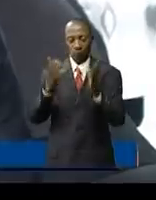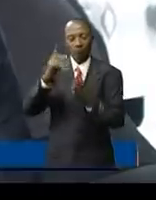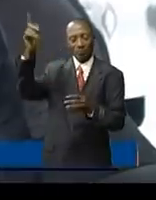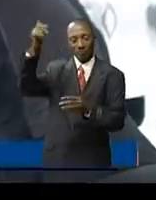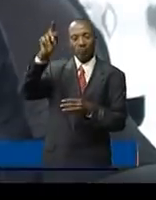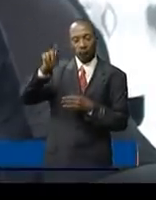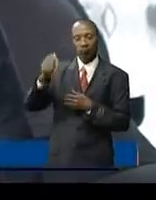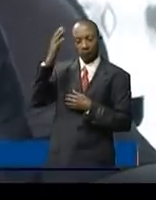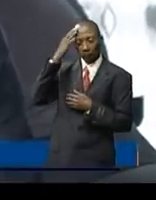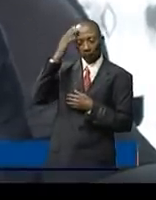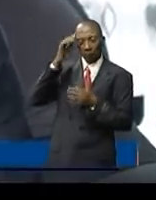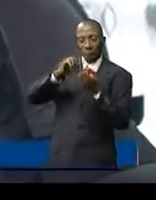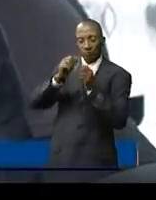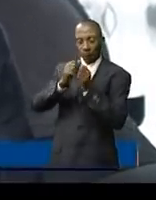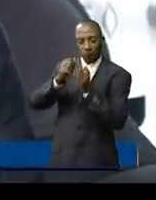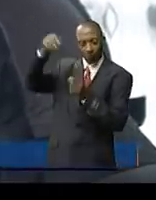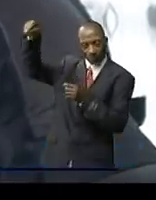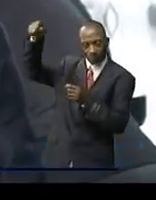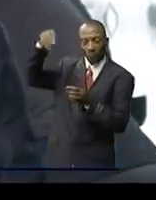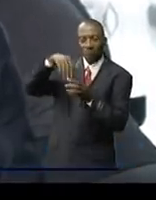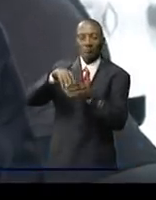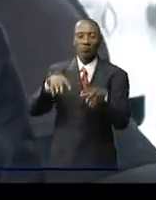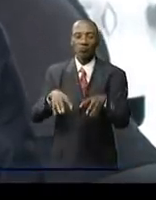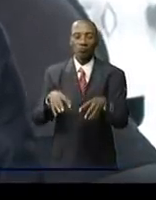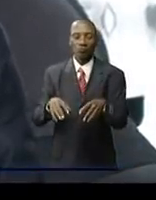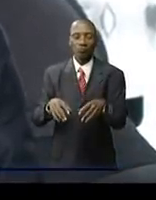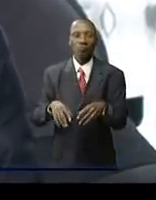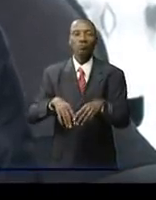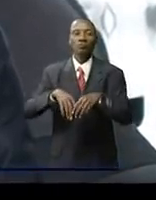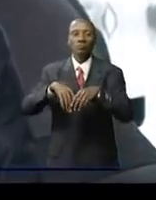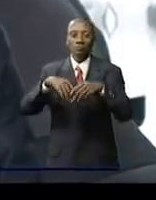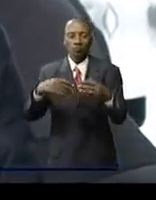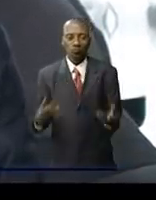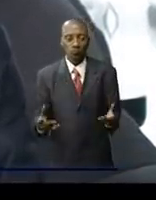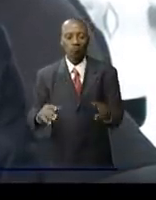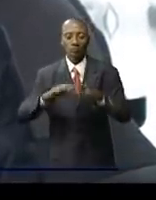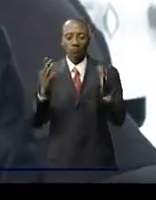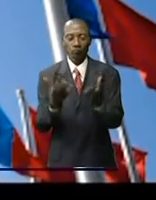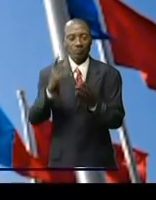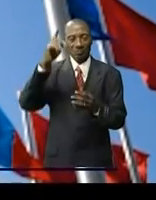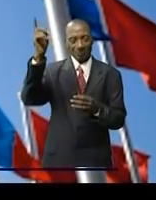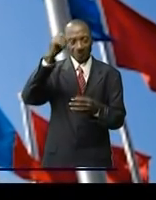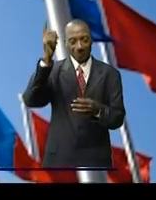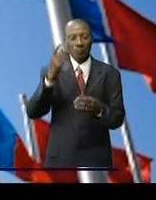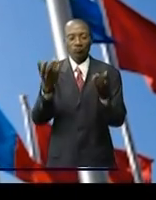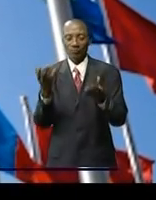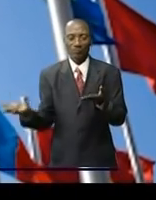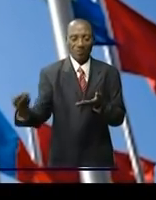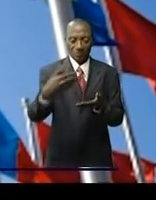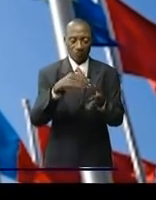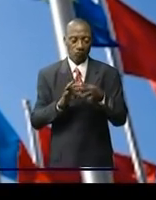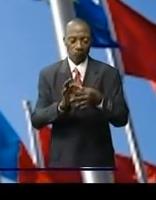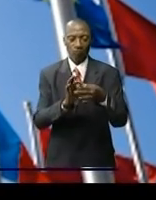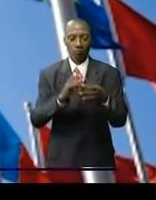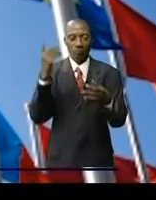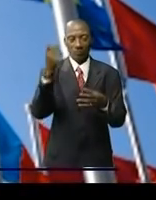'est-ce pas qu'est-ce qui s passé chez nous et comment cette communauté internationale dans le cadre de la coopération internationale peut accompagner la